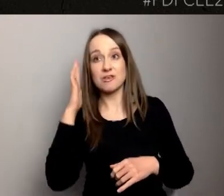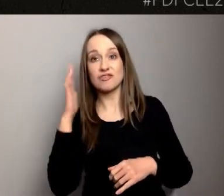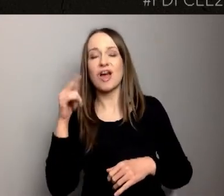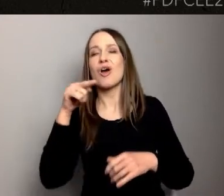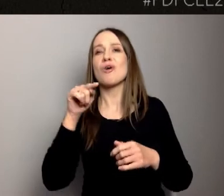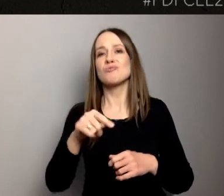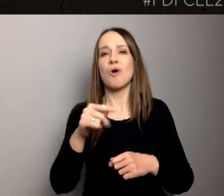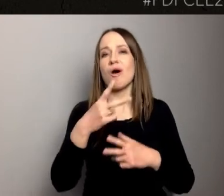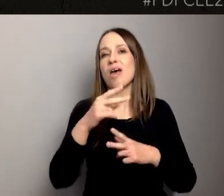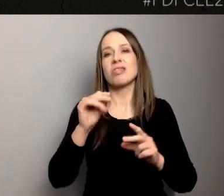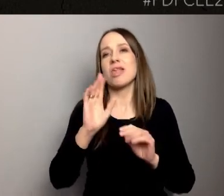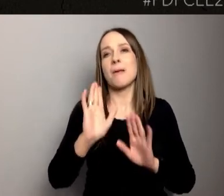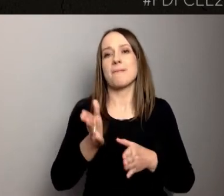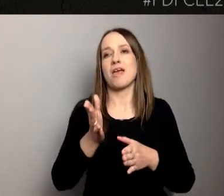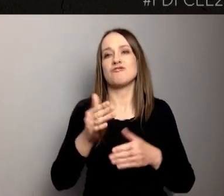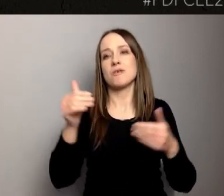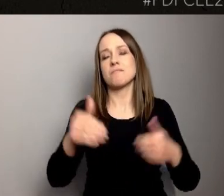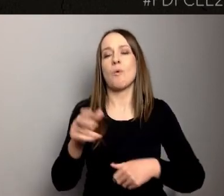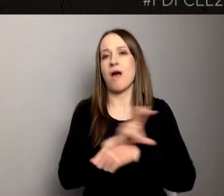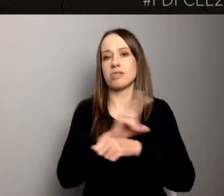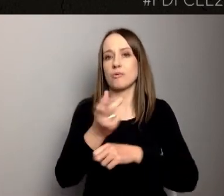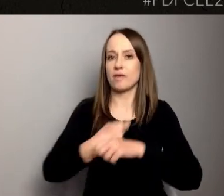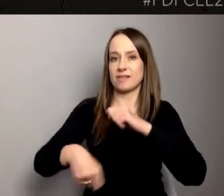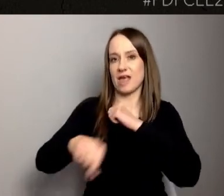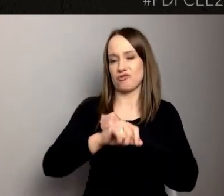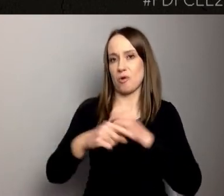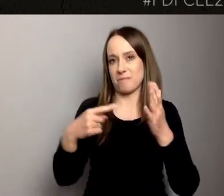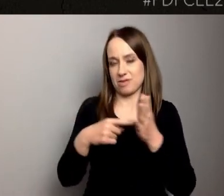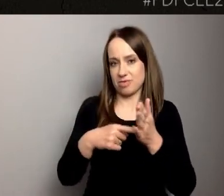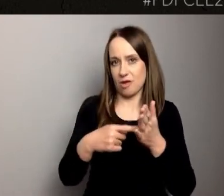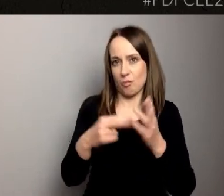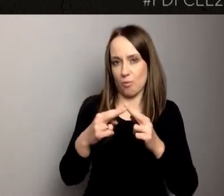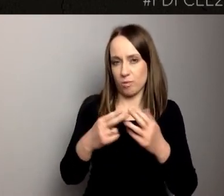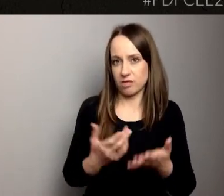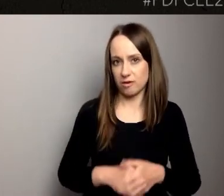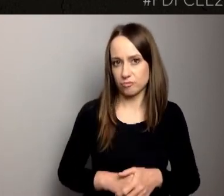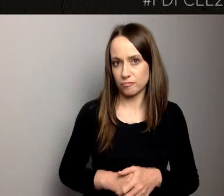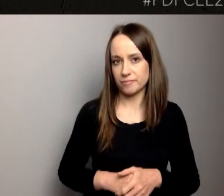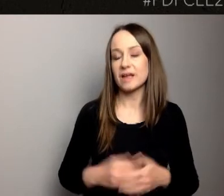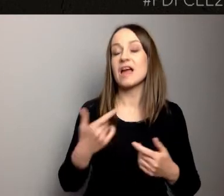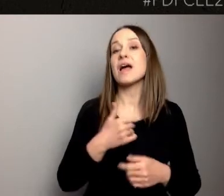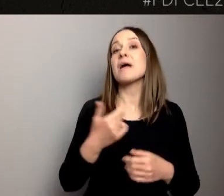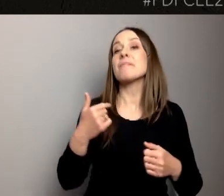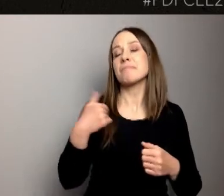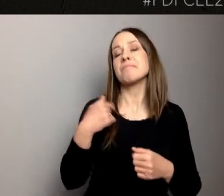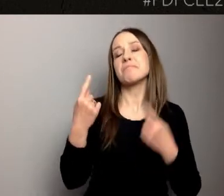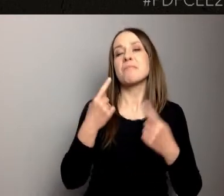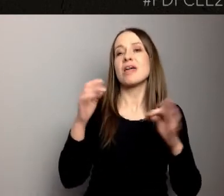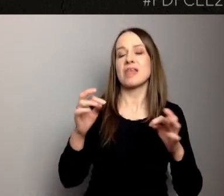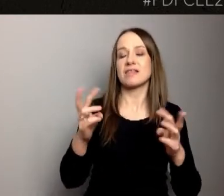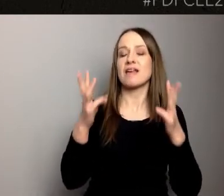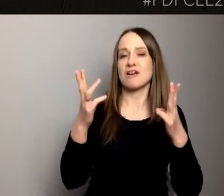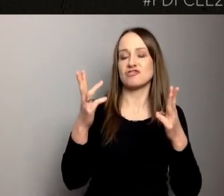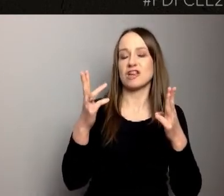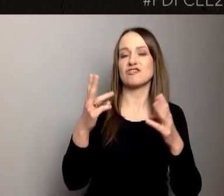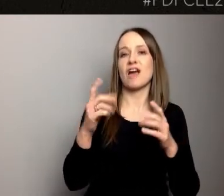spuduje. To teraz przechodzimy do, z mojej perspektywy, najważniejszej prezentacji. Moja prawie że szefowa,